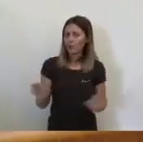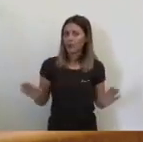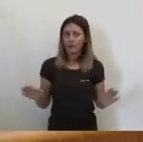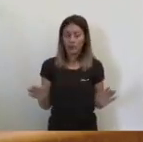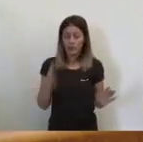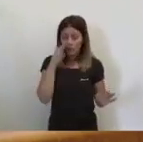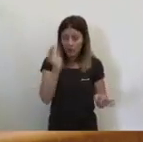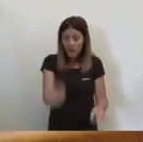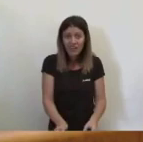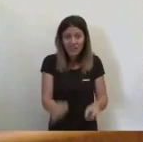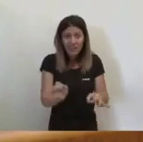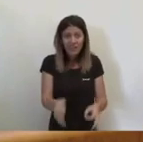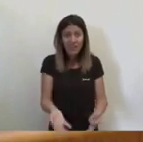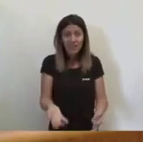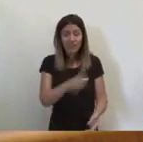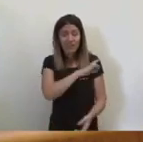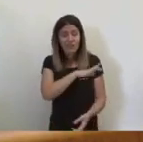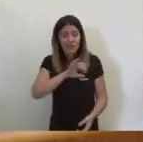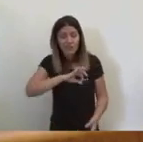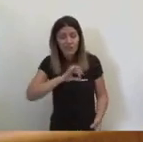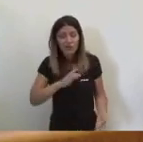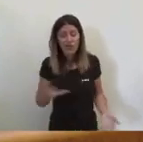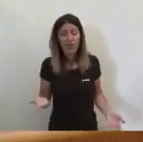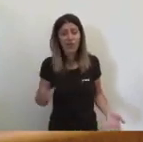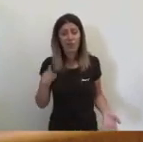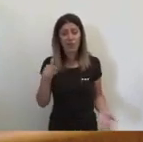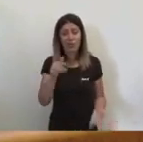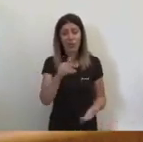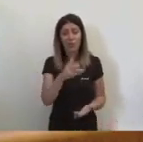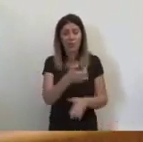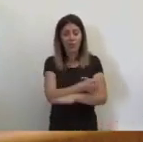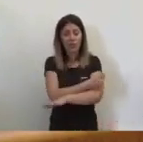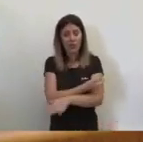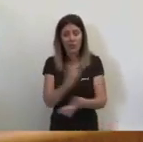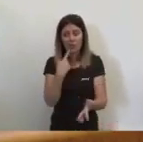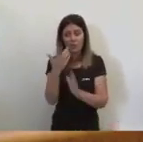una autèntica realitat. Senyor diputat de Ciudadanos, vostè ha intentat consensuar este pla.